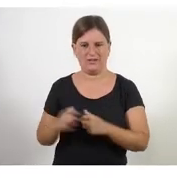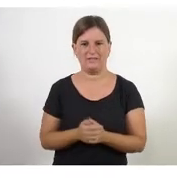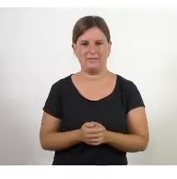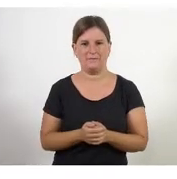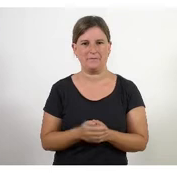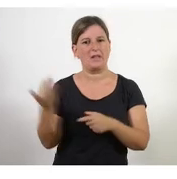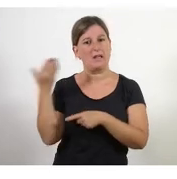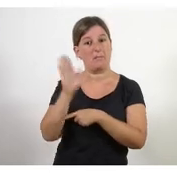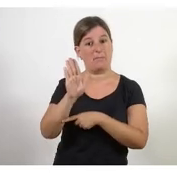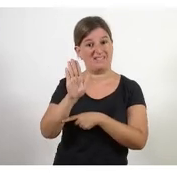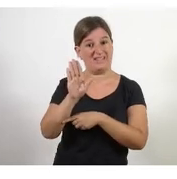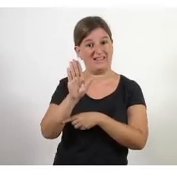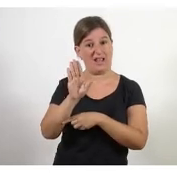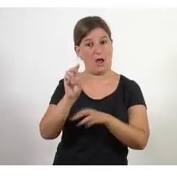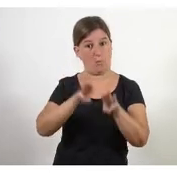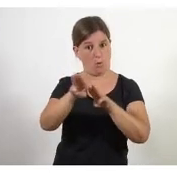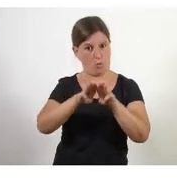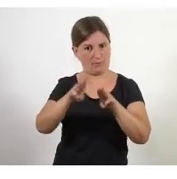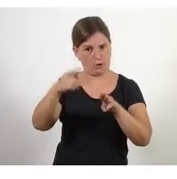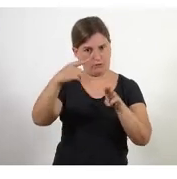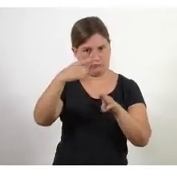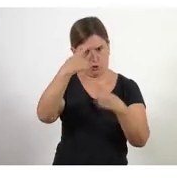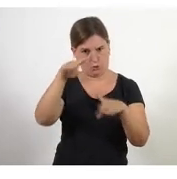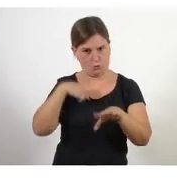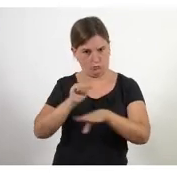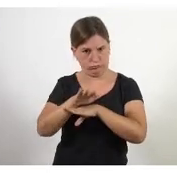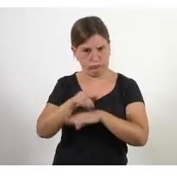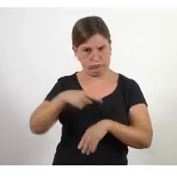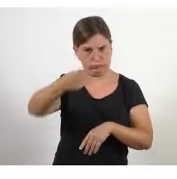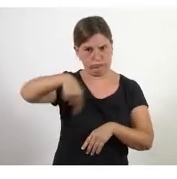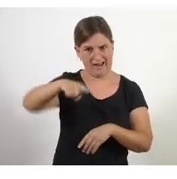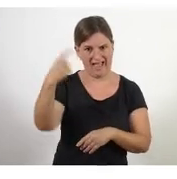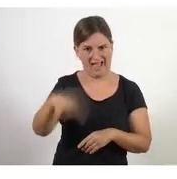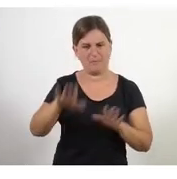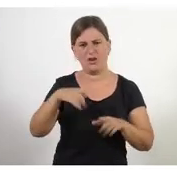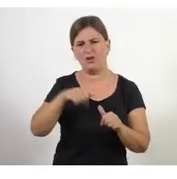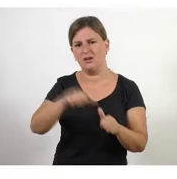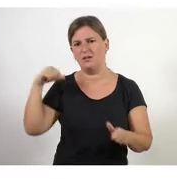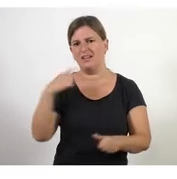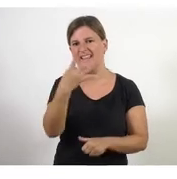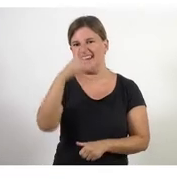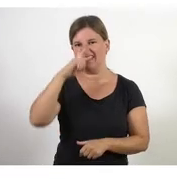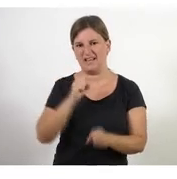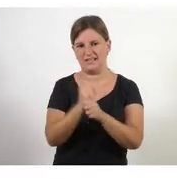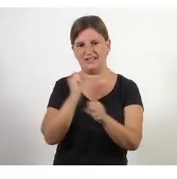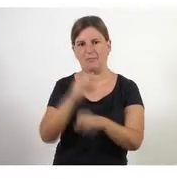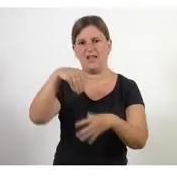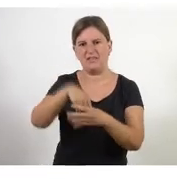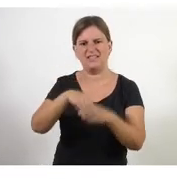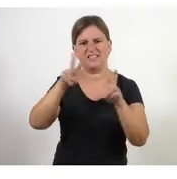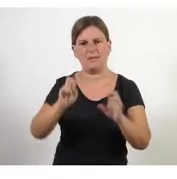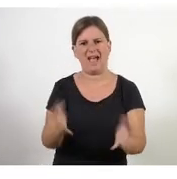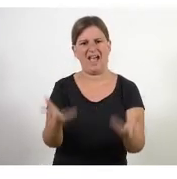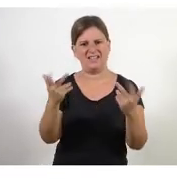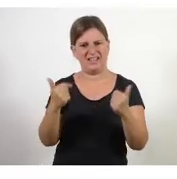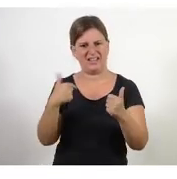tindreu, no m'extendré gaire, però perquè tinguis una idea, tinc més de 15 anys d'experiència treballant en temes d'agilitat, d